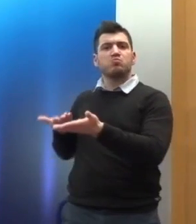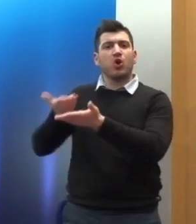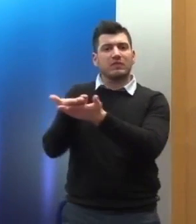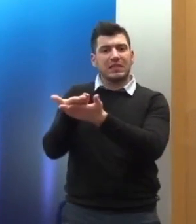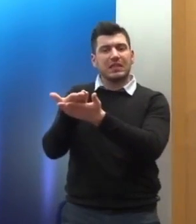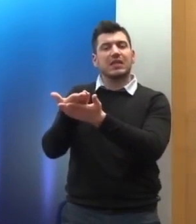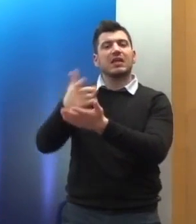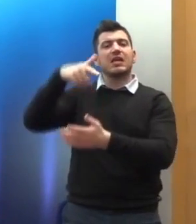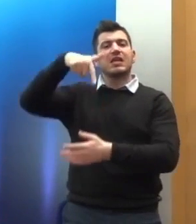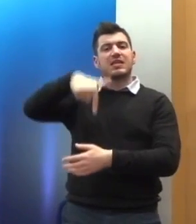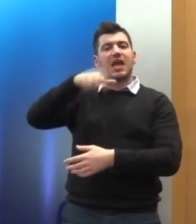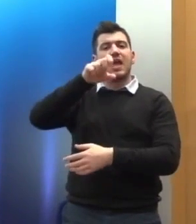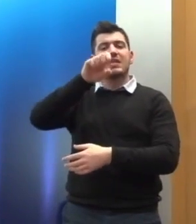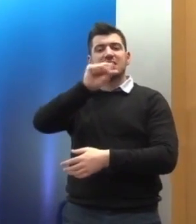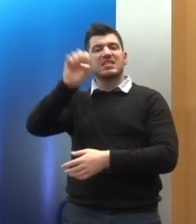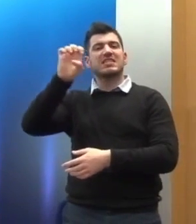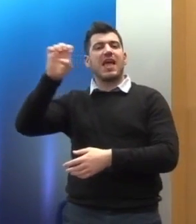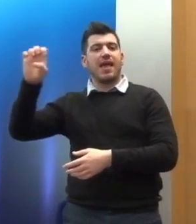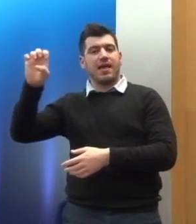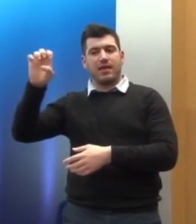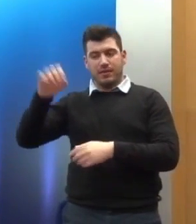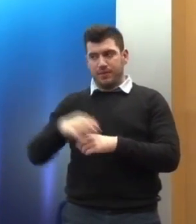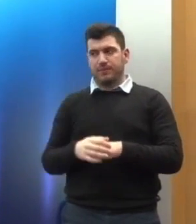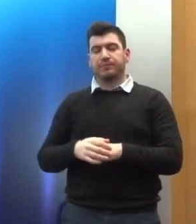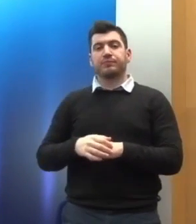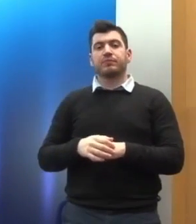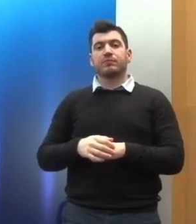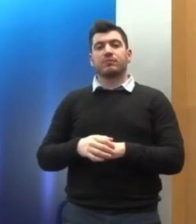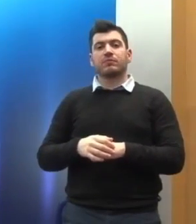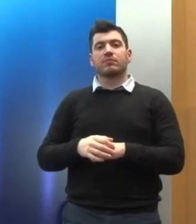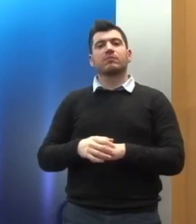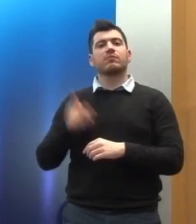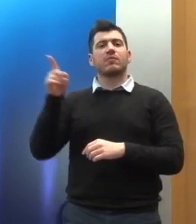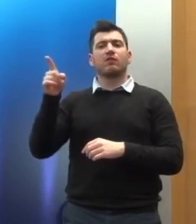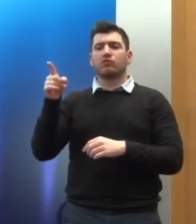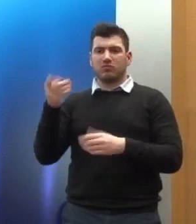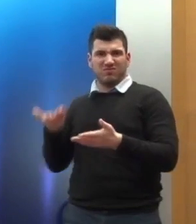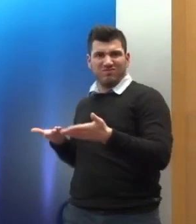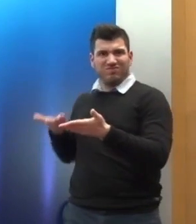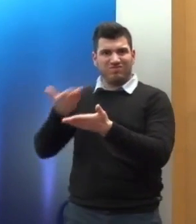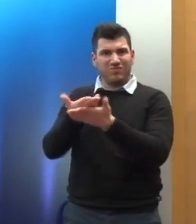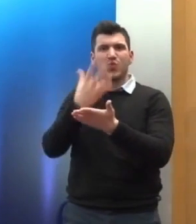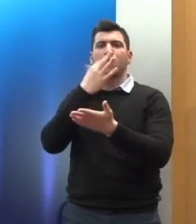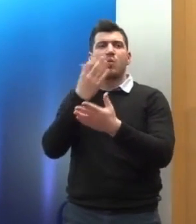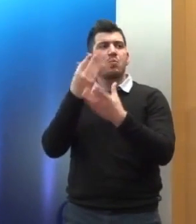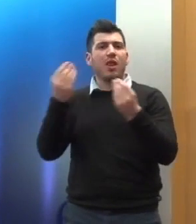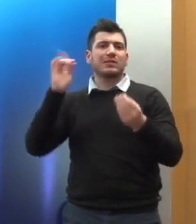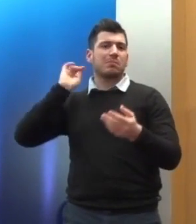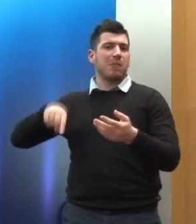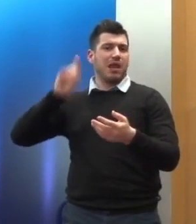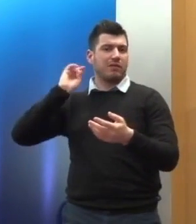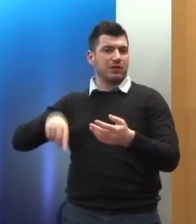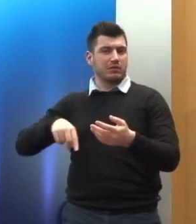ΓΣΕ που αφορούσε άλλες παραβιάσεις επί οποίας